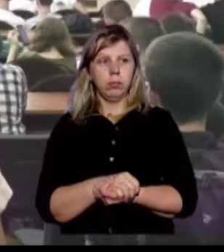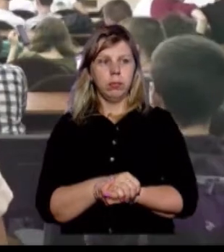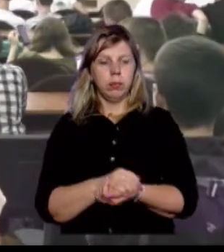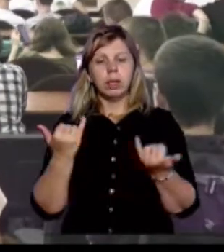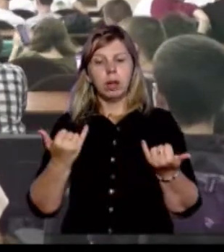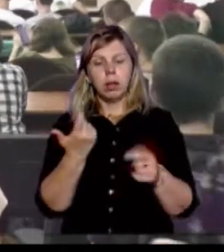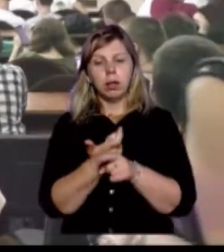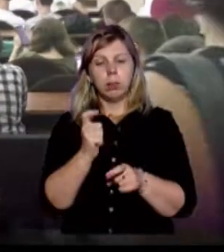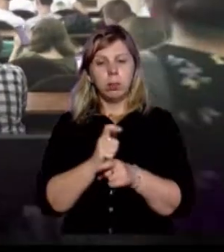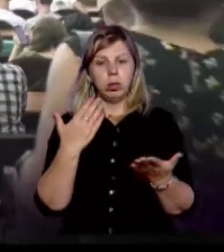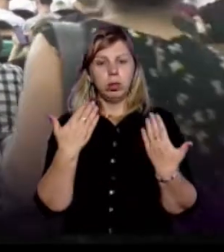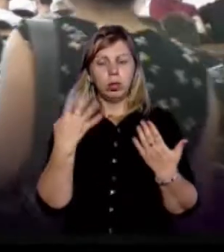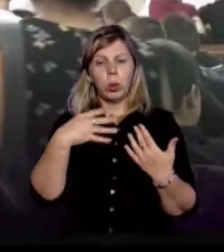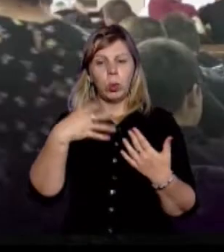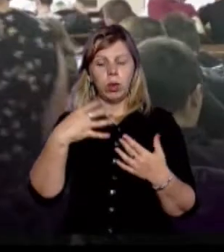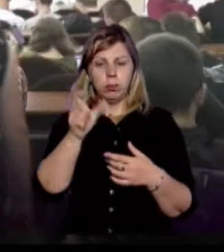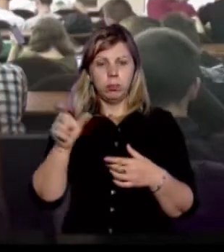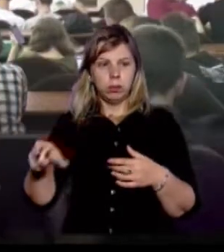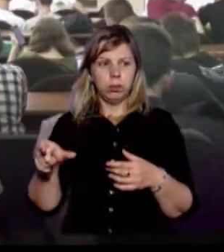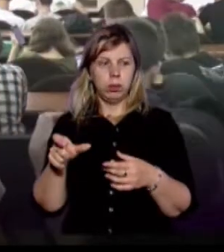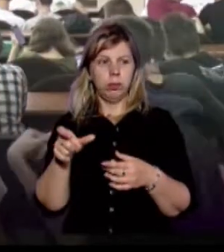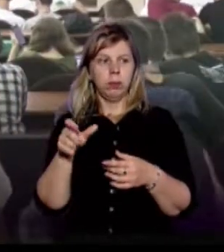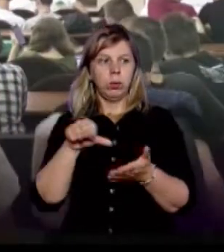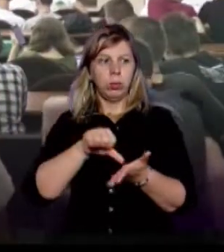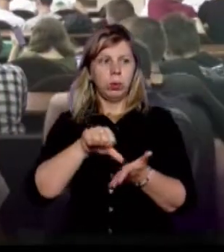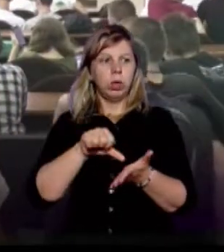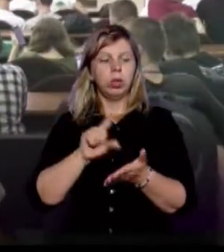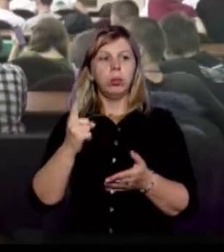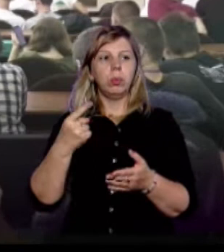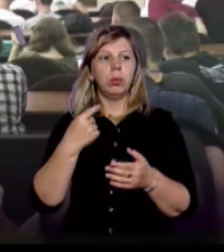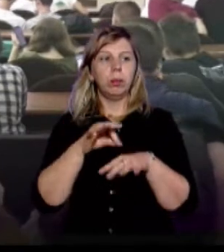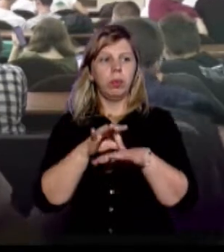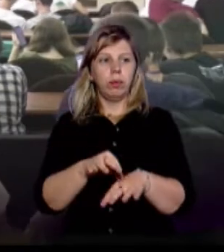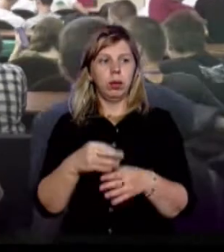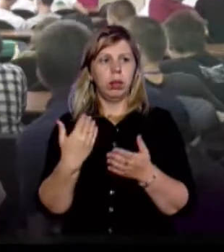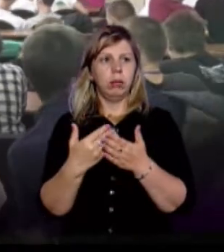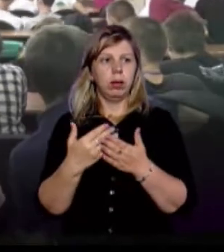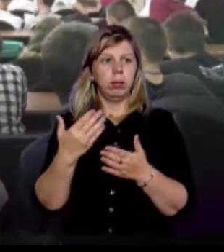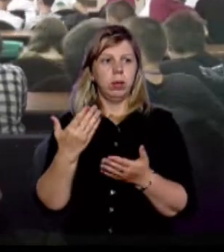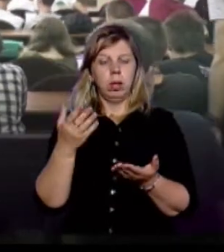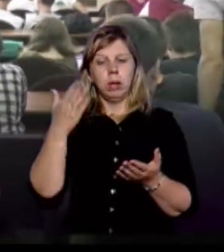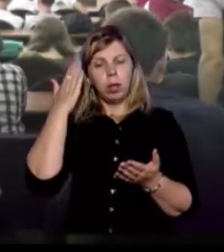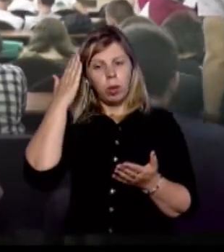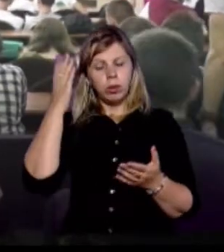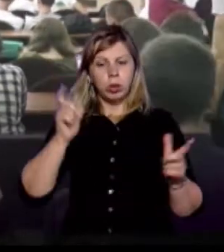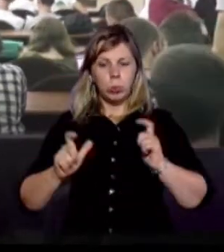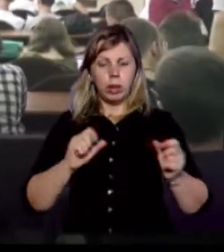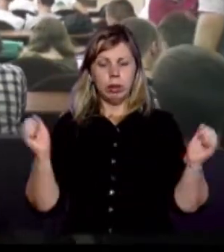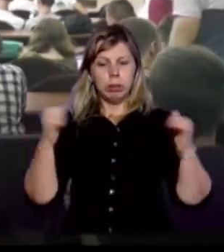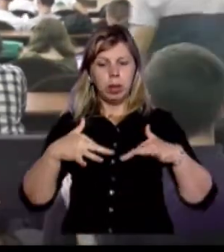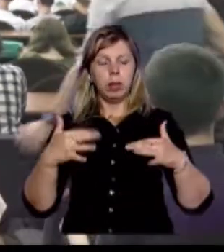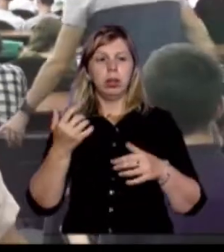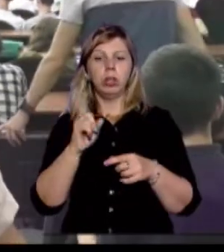Зараз більше 140 учасників тренів і лекторів. Чому воно проводиться? Ну, треба десь талановитим студентам збиратися, ну